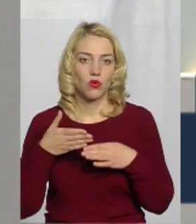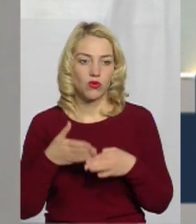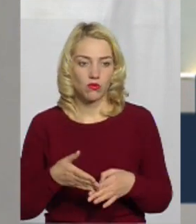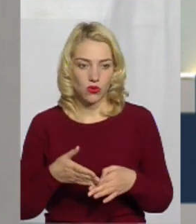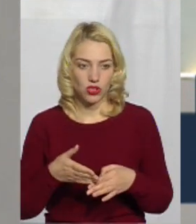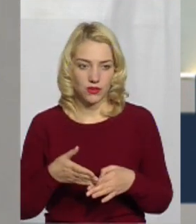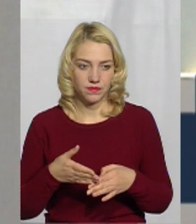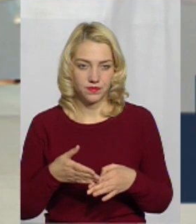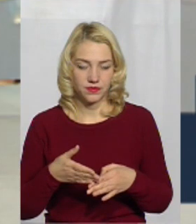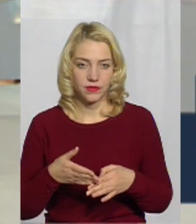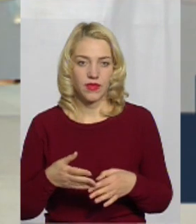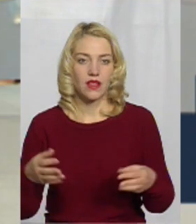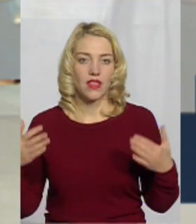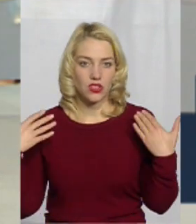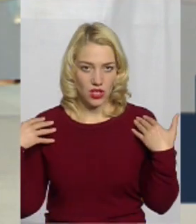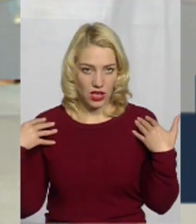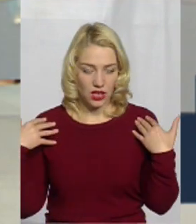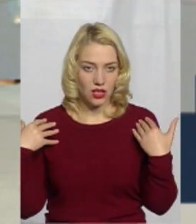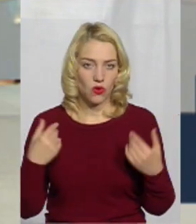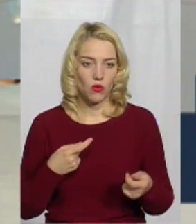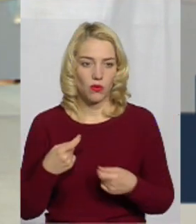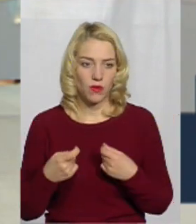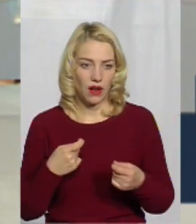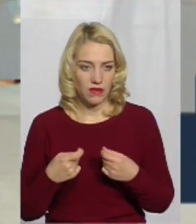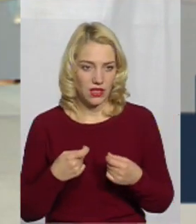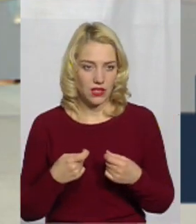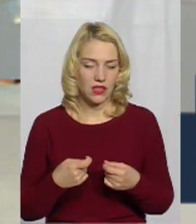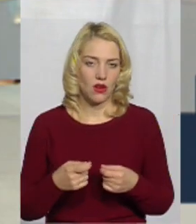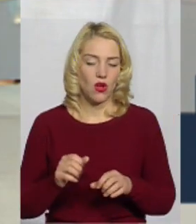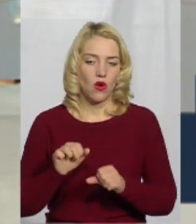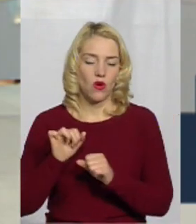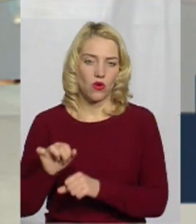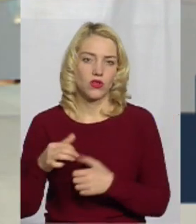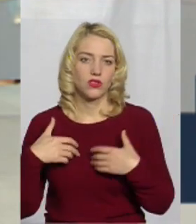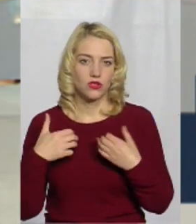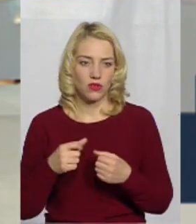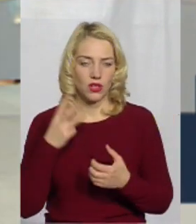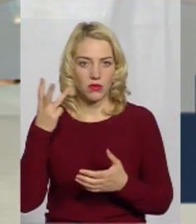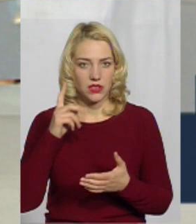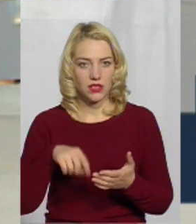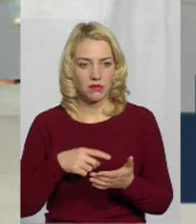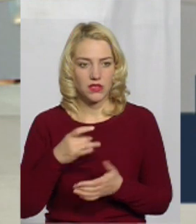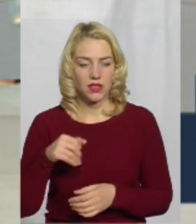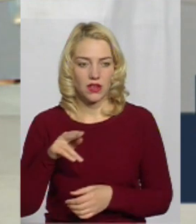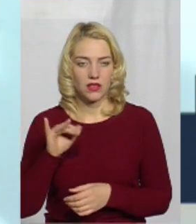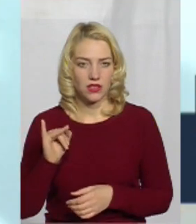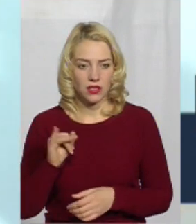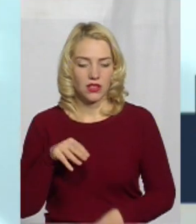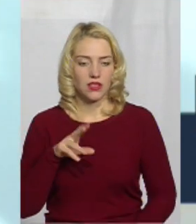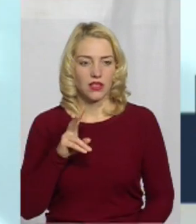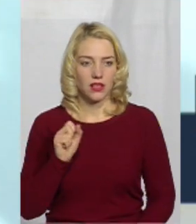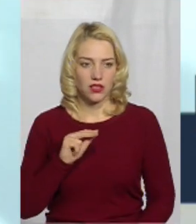начальник управління охорони здоров'я Хмельницької міської ради Борис Ткач.